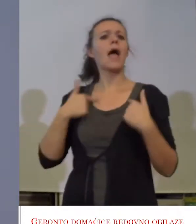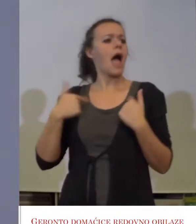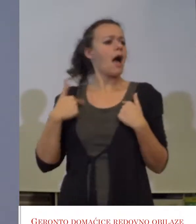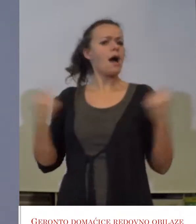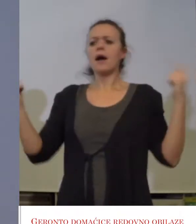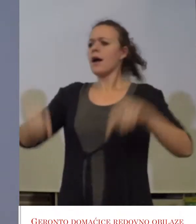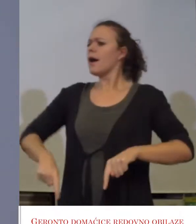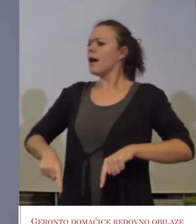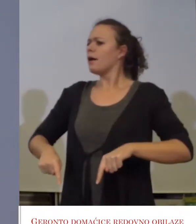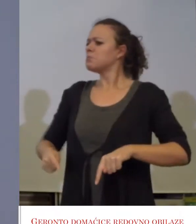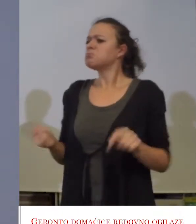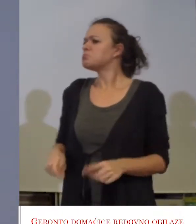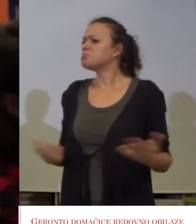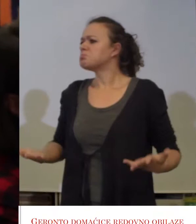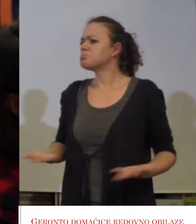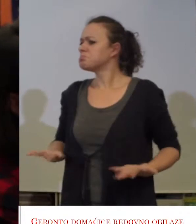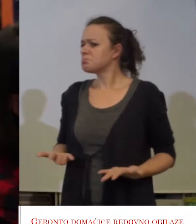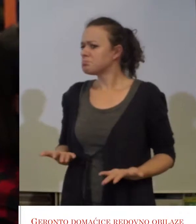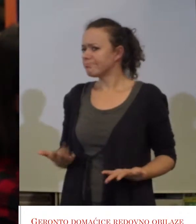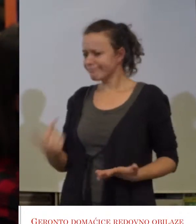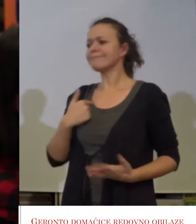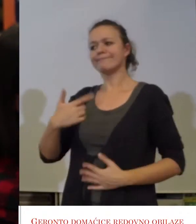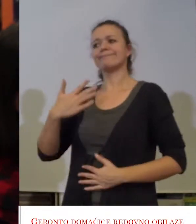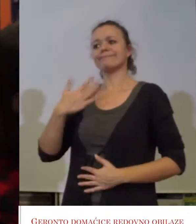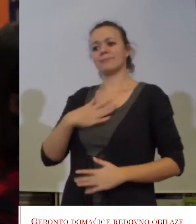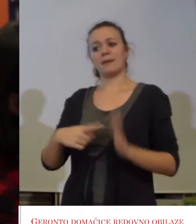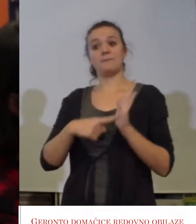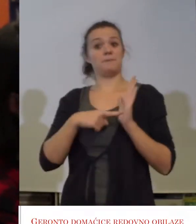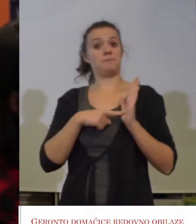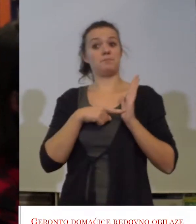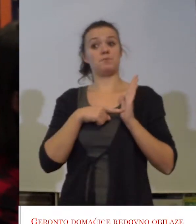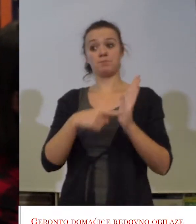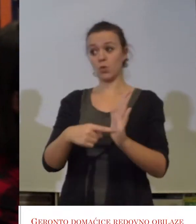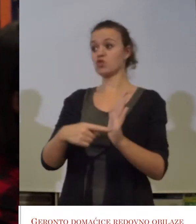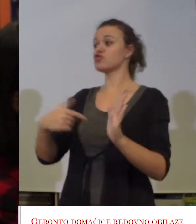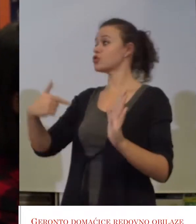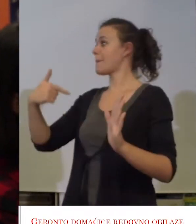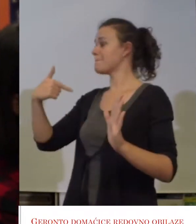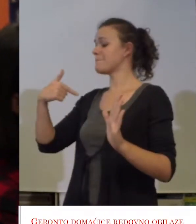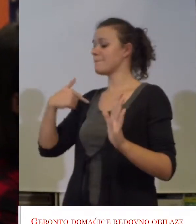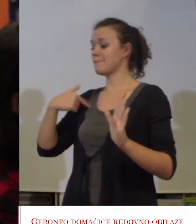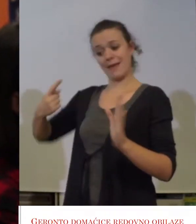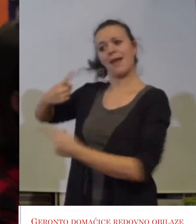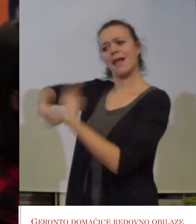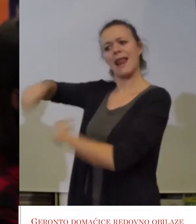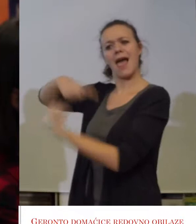Ali ja sam ovdje došla da vama prikažem našu